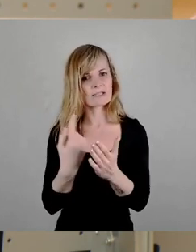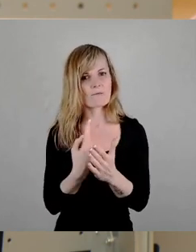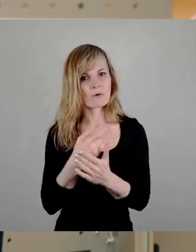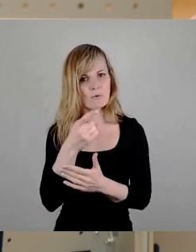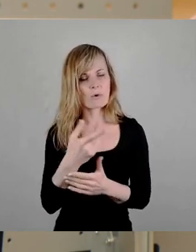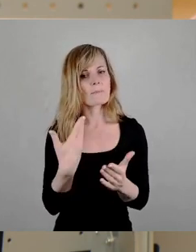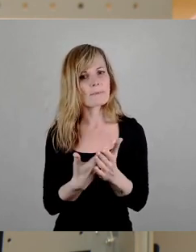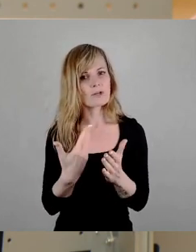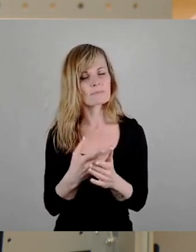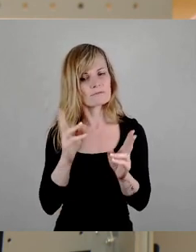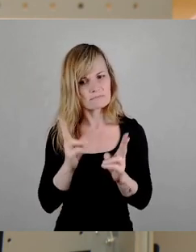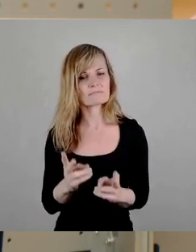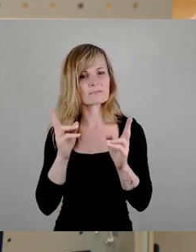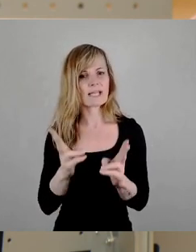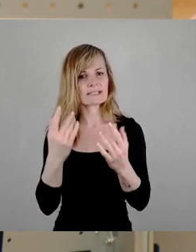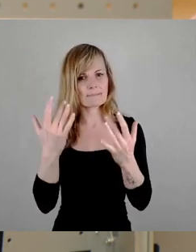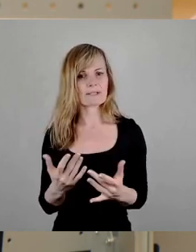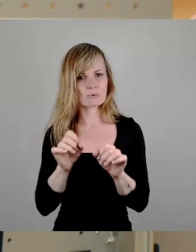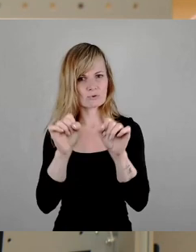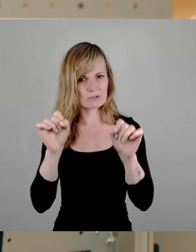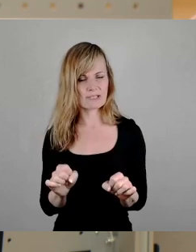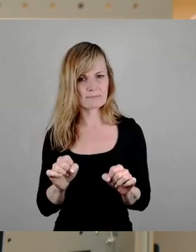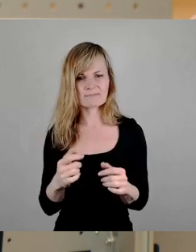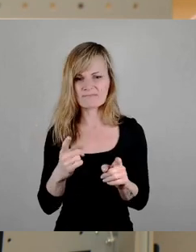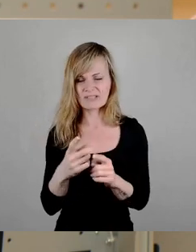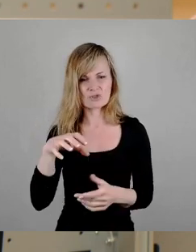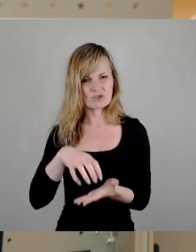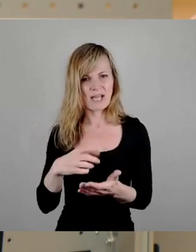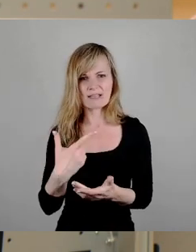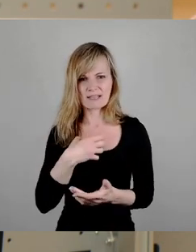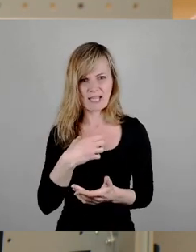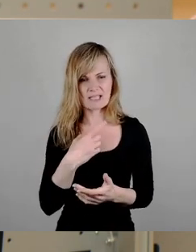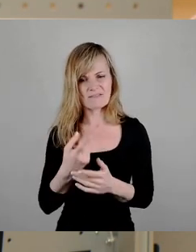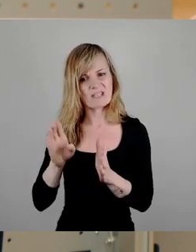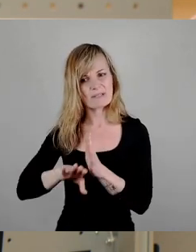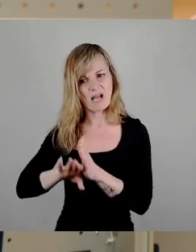Städte wie Dresden eben nicht so benachteiligt, wie es jetzt der Fall ist. Oder dass der Freistaat